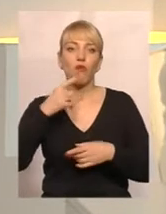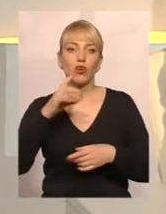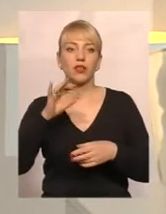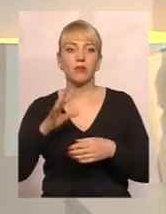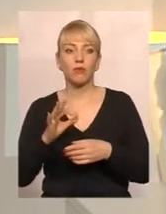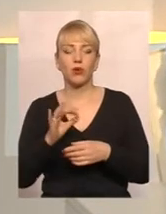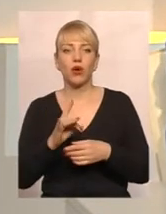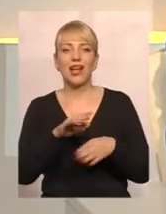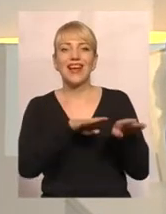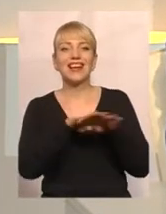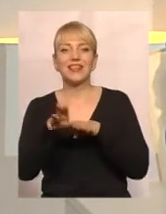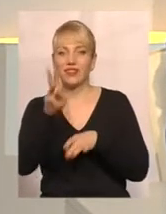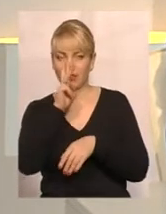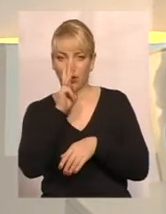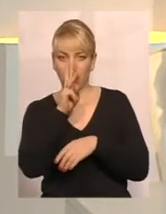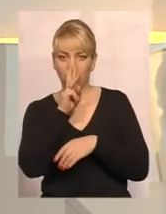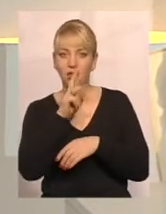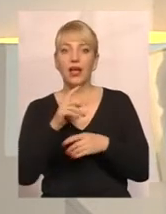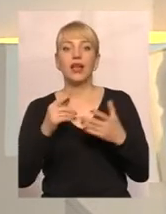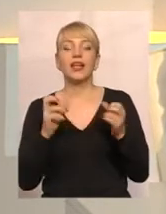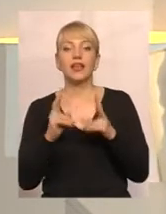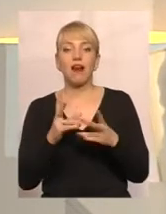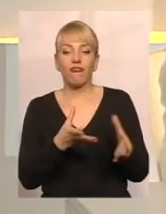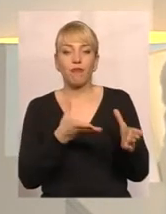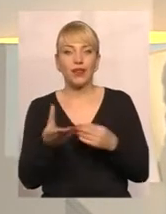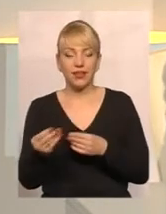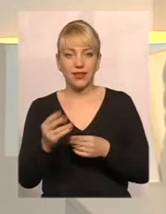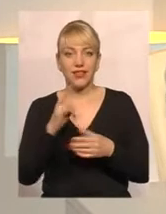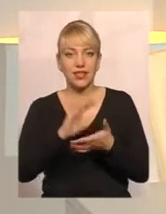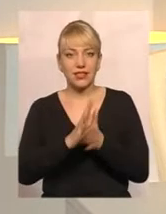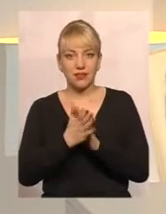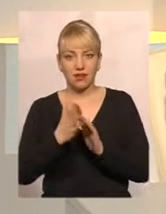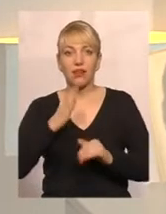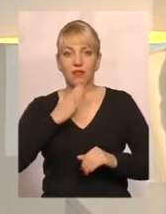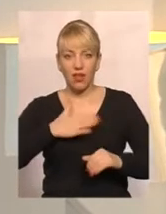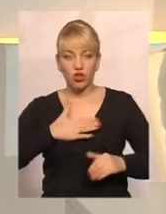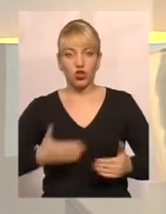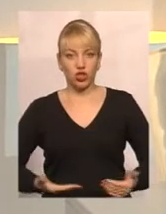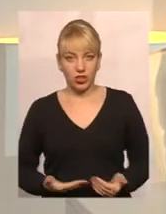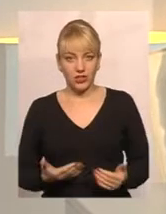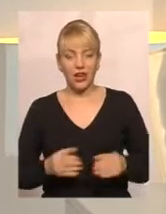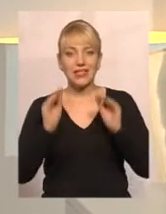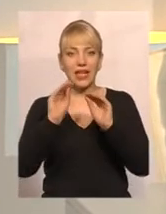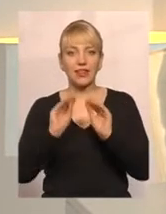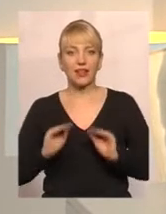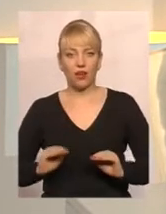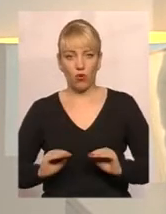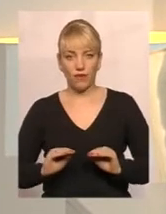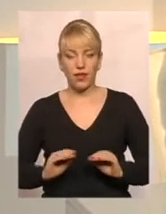рівень зарплат і як вплине на стан нашого життя задекларована